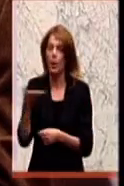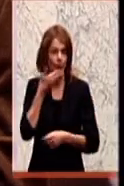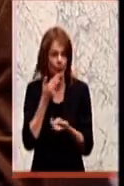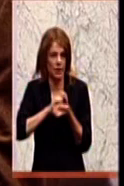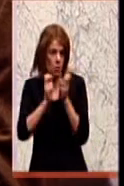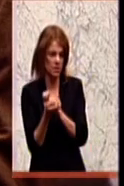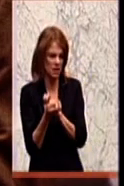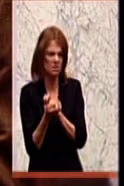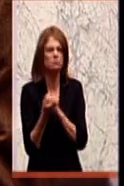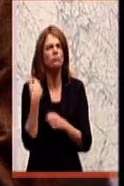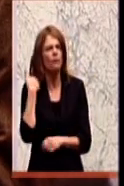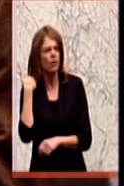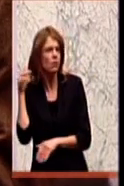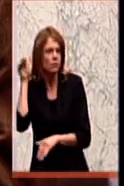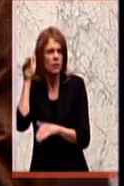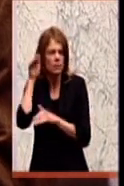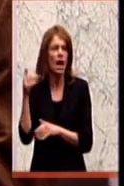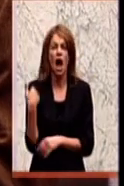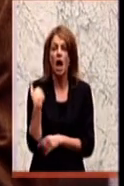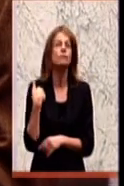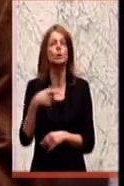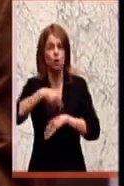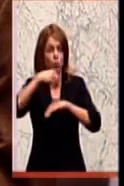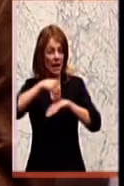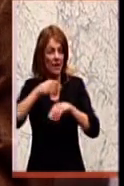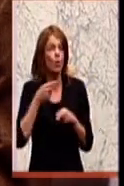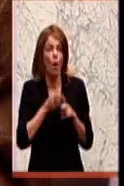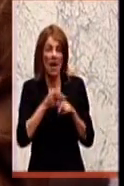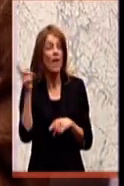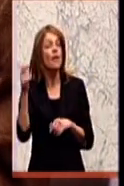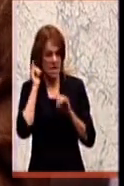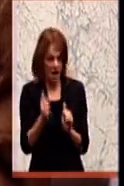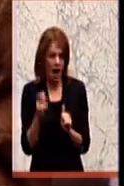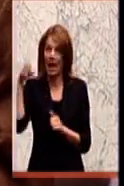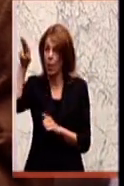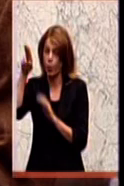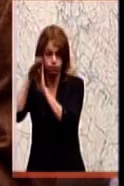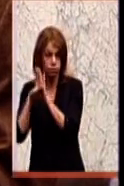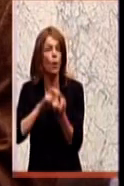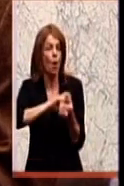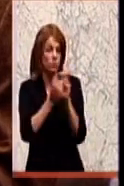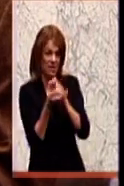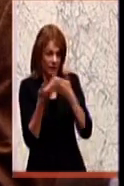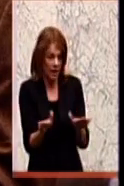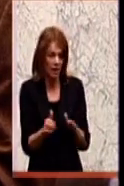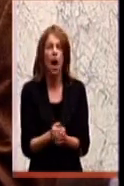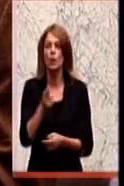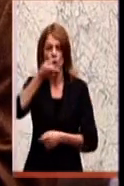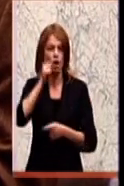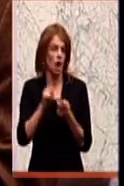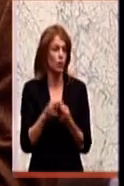sowohl auch Schweden als auch Rumänien die EU-Richtlinie sehr wohl umgesetzt. Aber in Deutschland und die Tschechische Republik noch nicht.